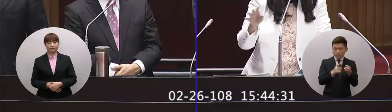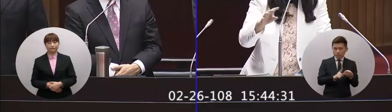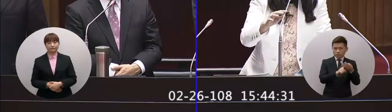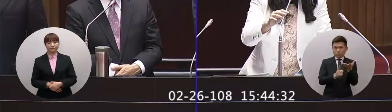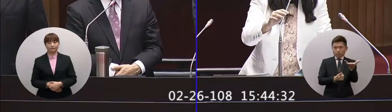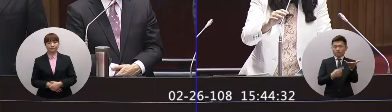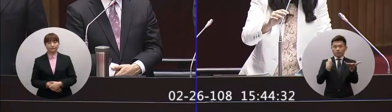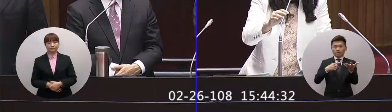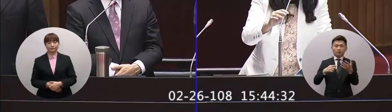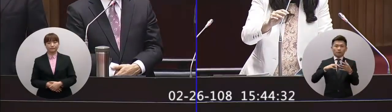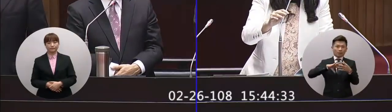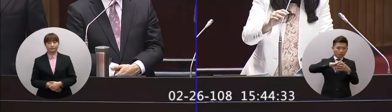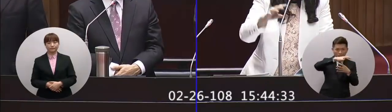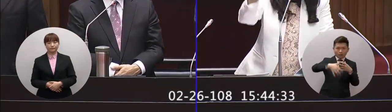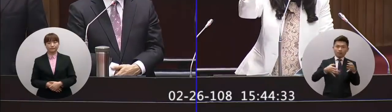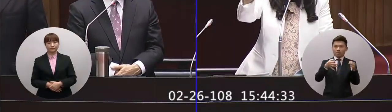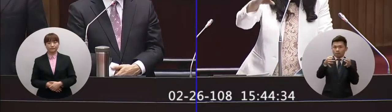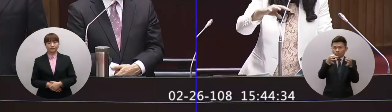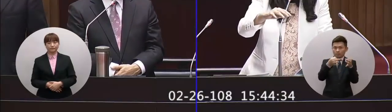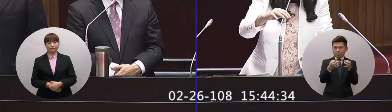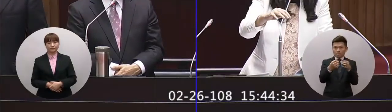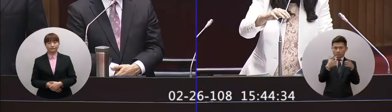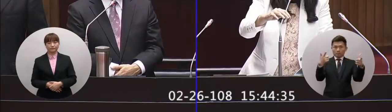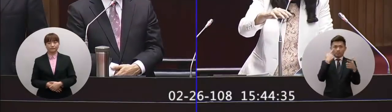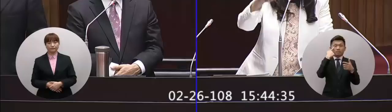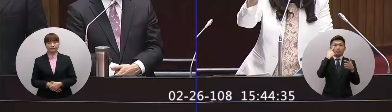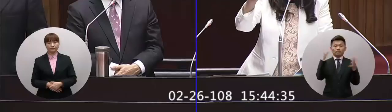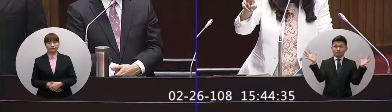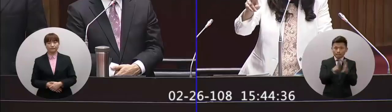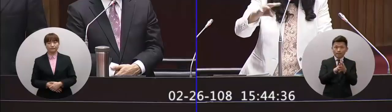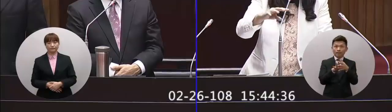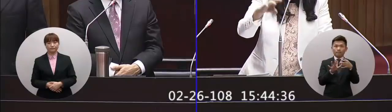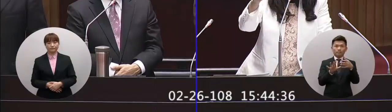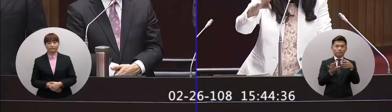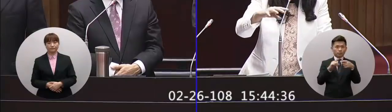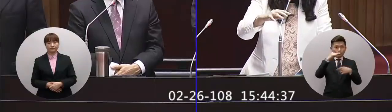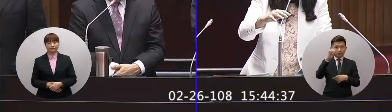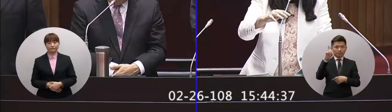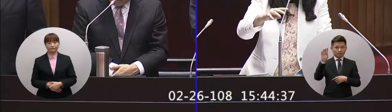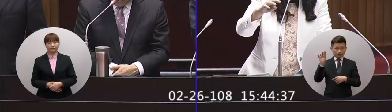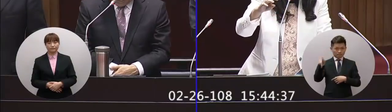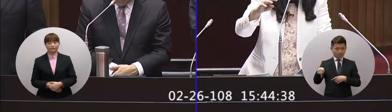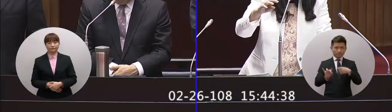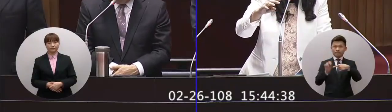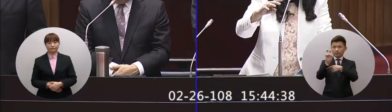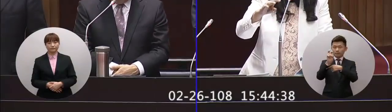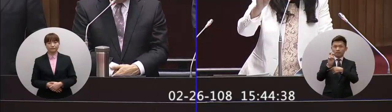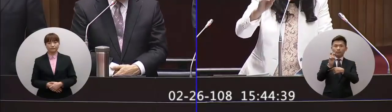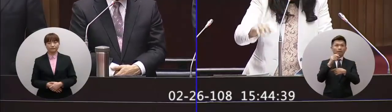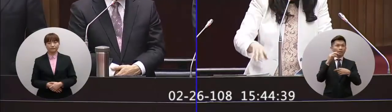全世界很重要的一個經濟體三個國家的GDP加起來全球在20%亞洲在70%